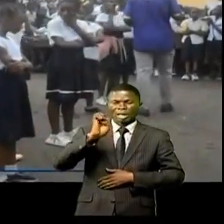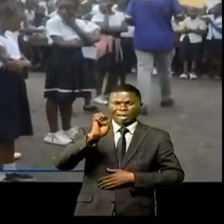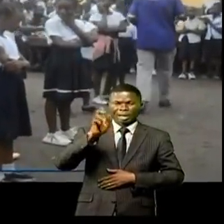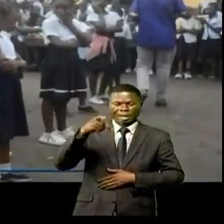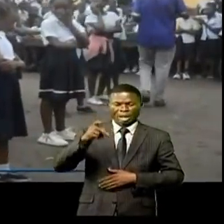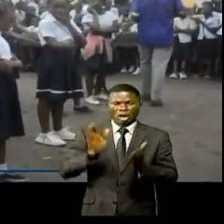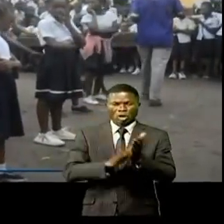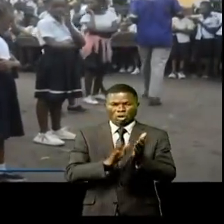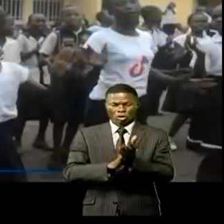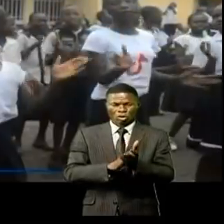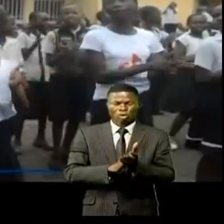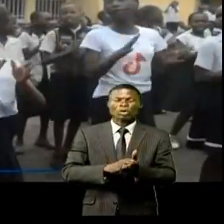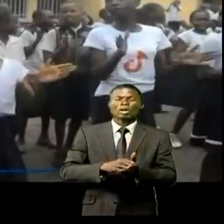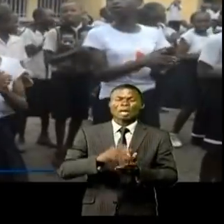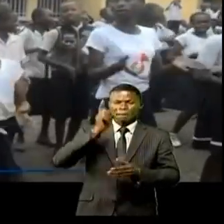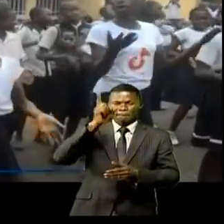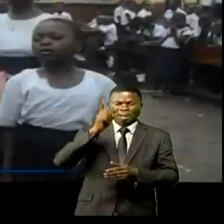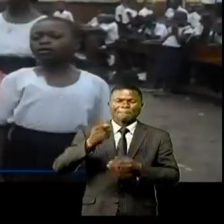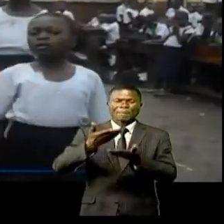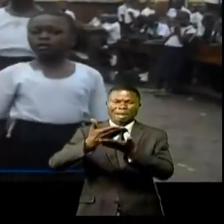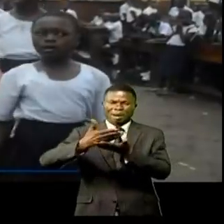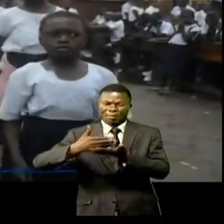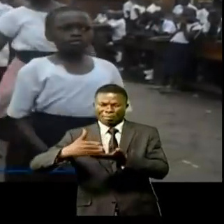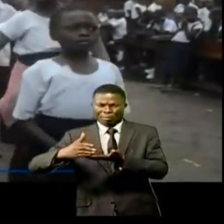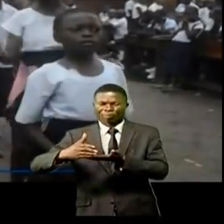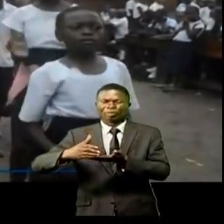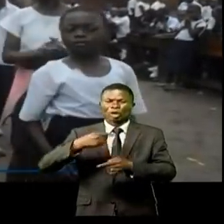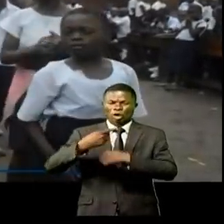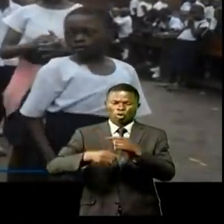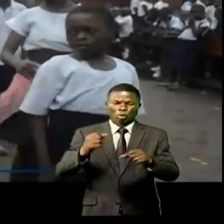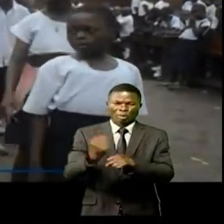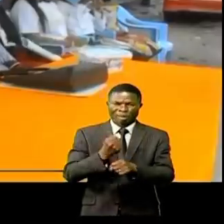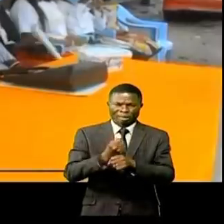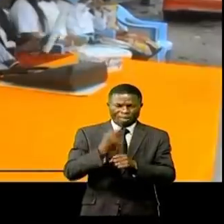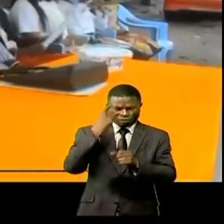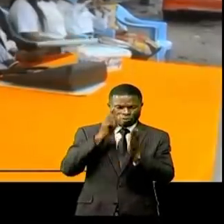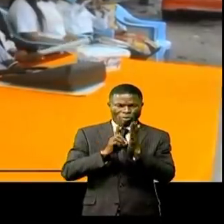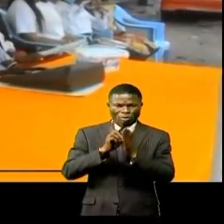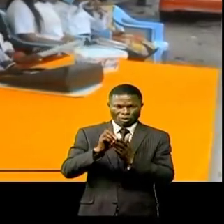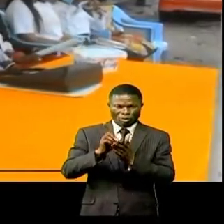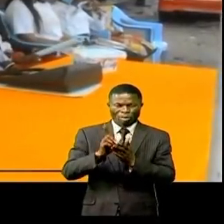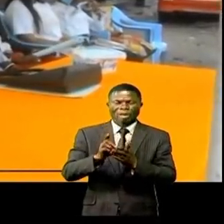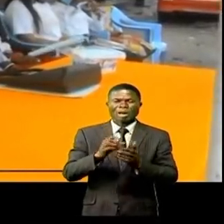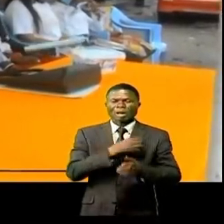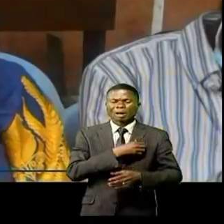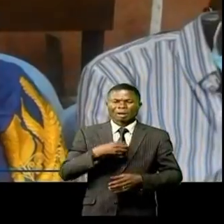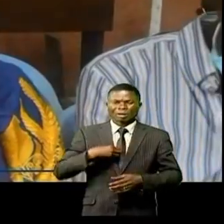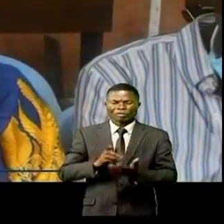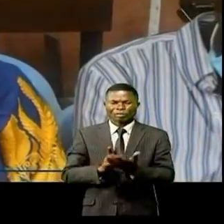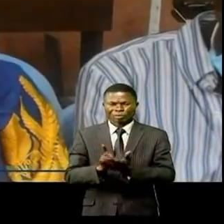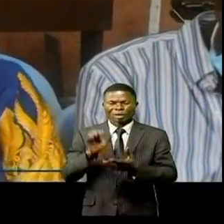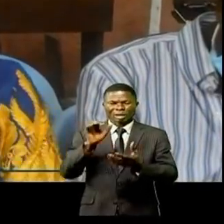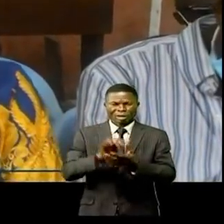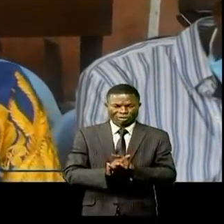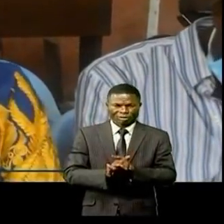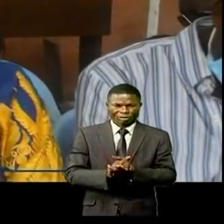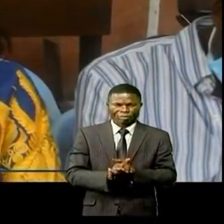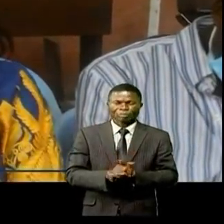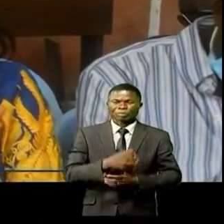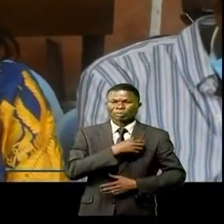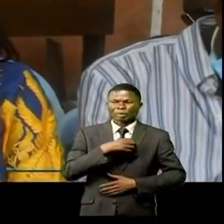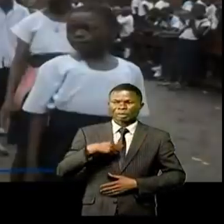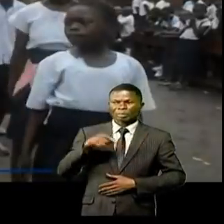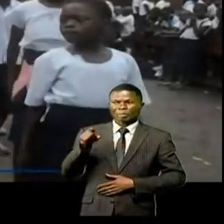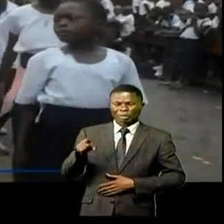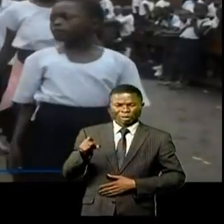constitué la première étape. La coordonnatrice nationale de l'Action pour le développement des droits de l'enfant et de la femme, Agnès Safi